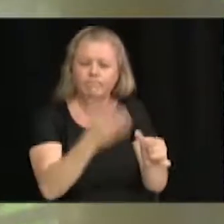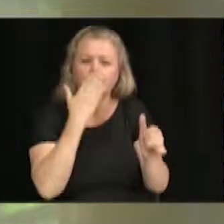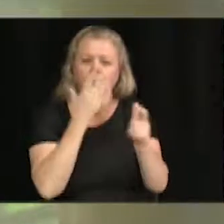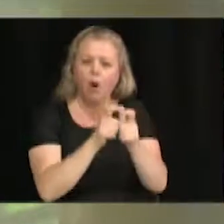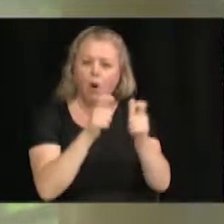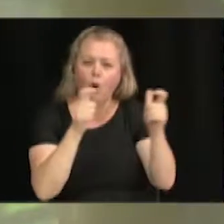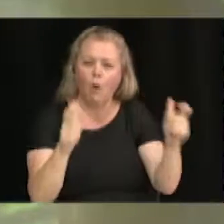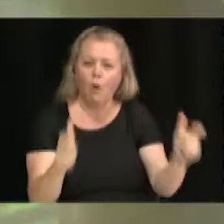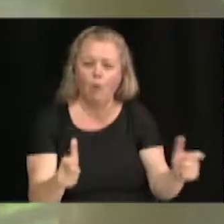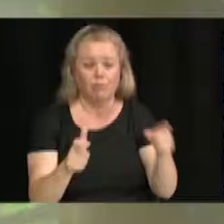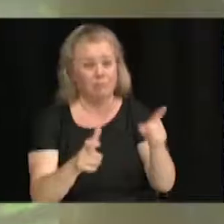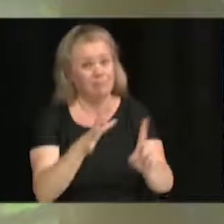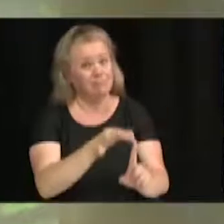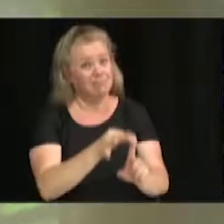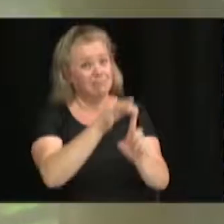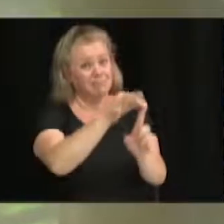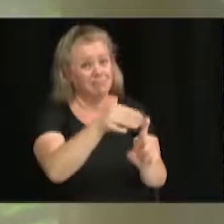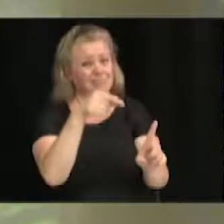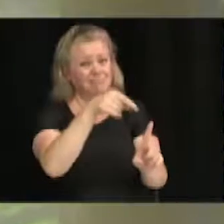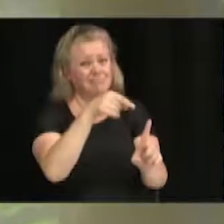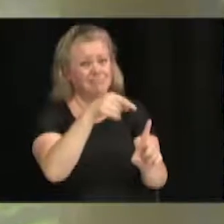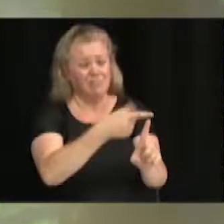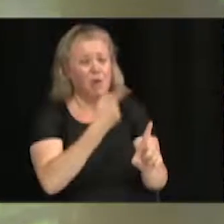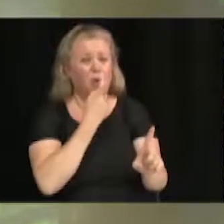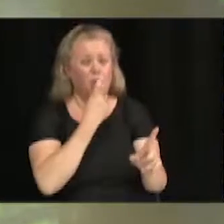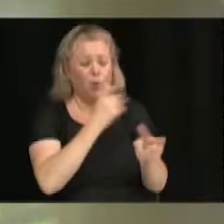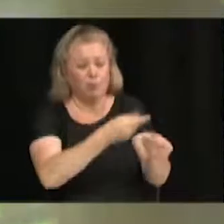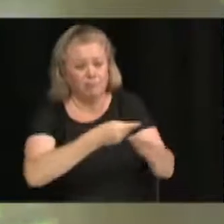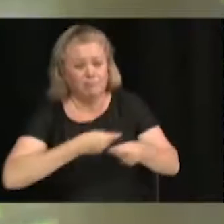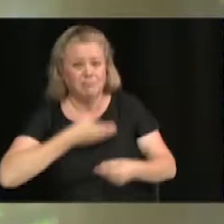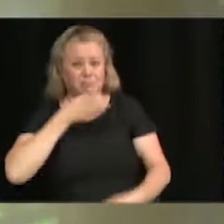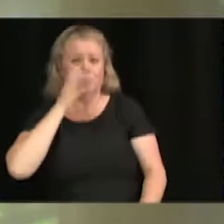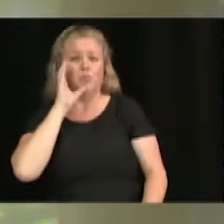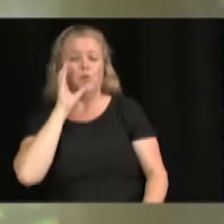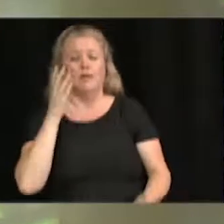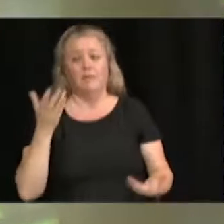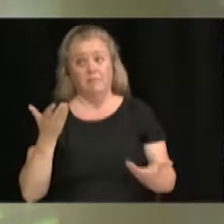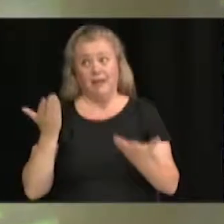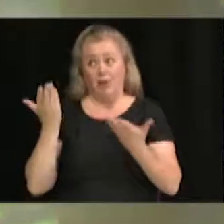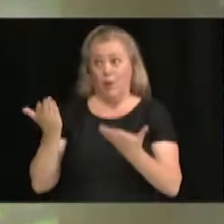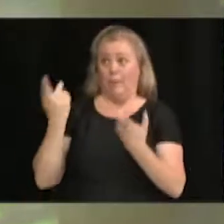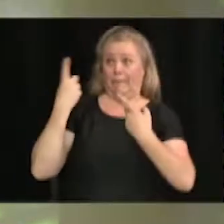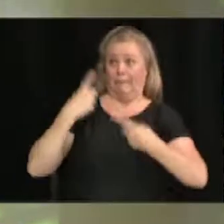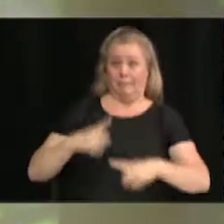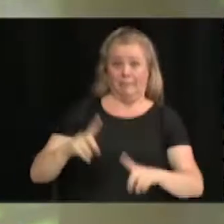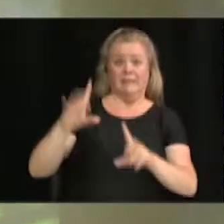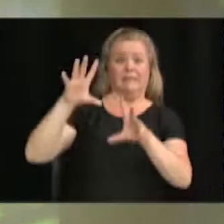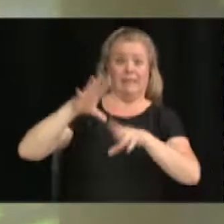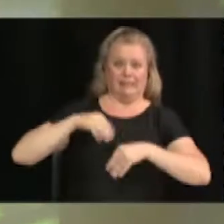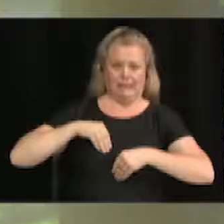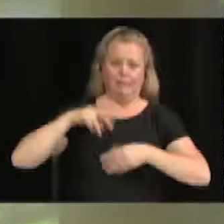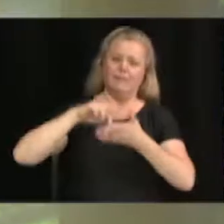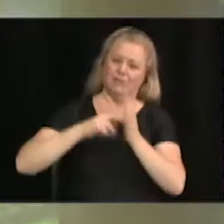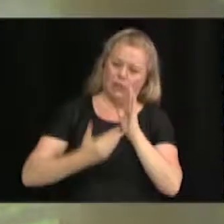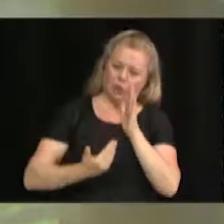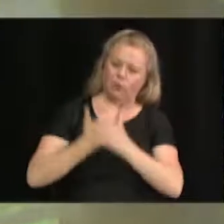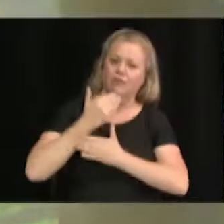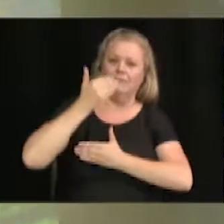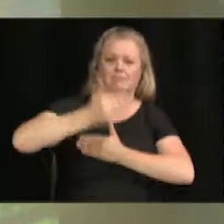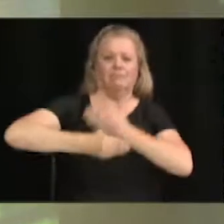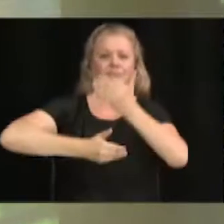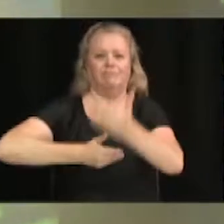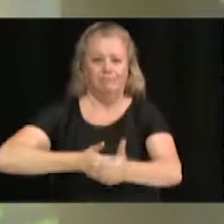ville. L'annonce réalisée la semaine dernière représente une nouvelle étape franchie vers la réalisation de ces travaux qui s'amorceront en